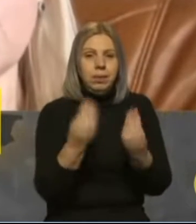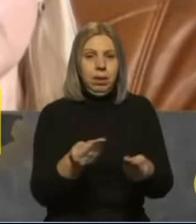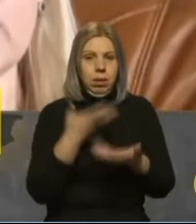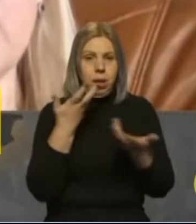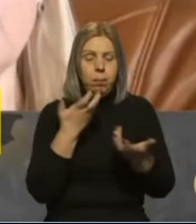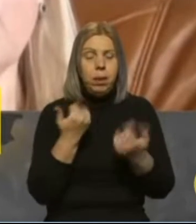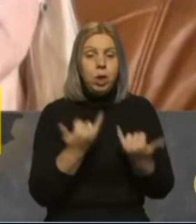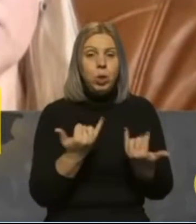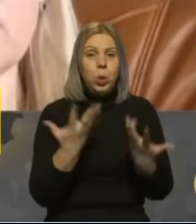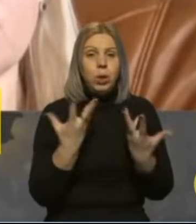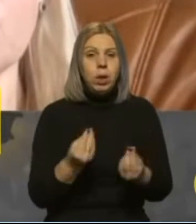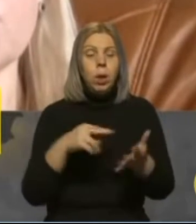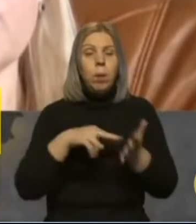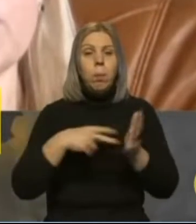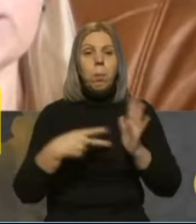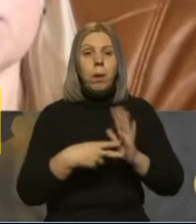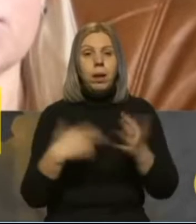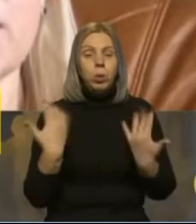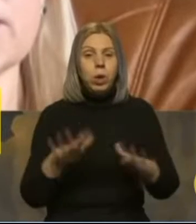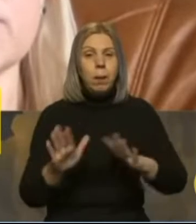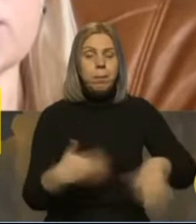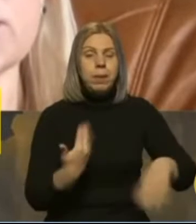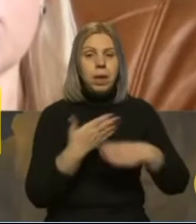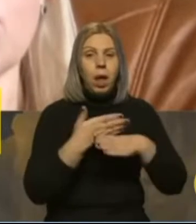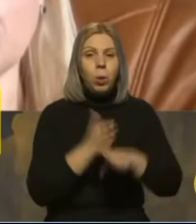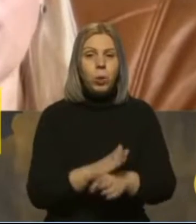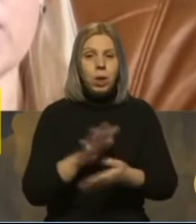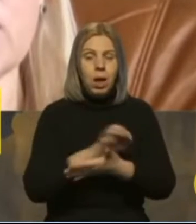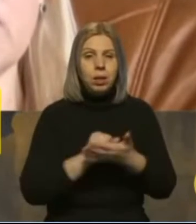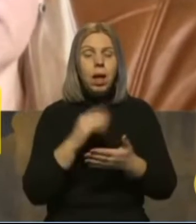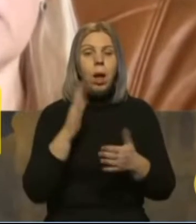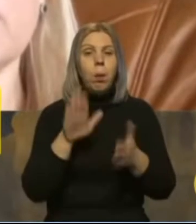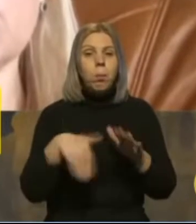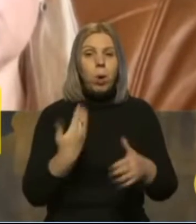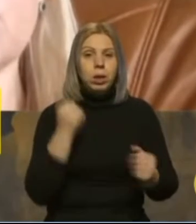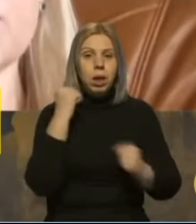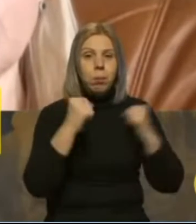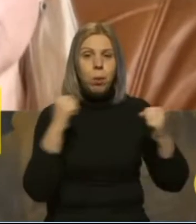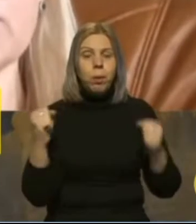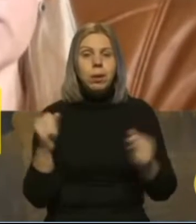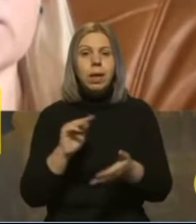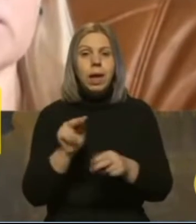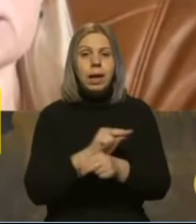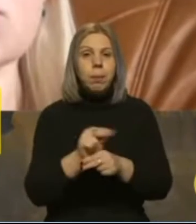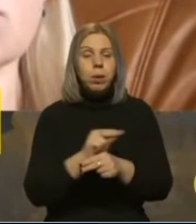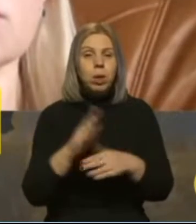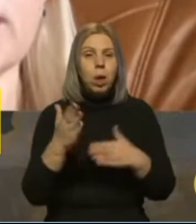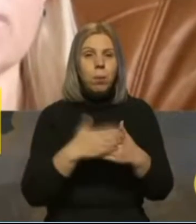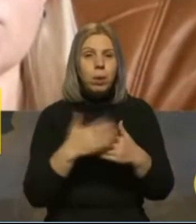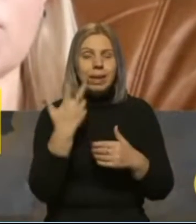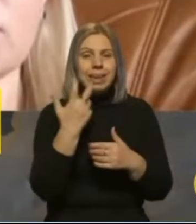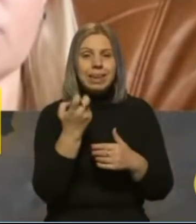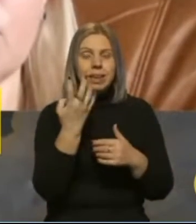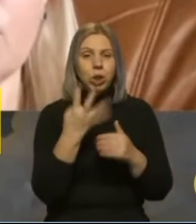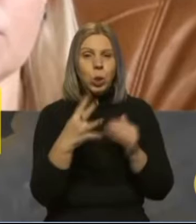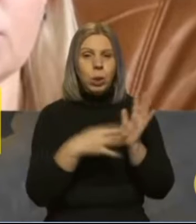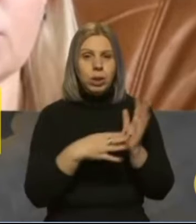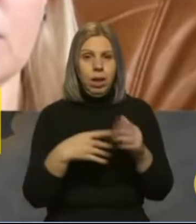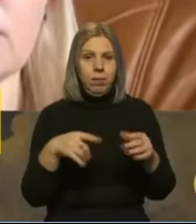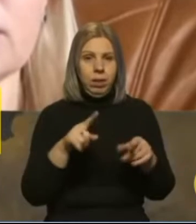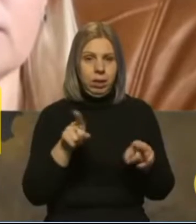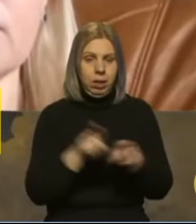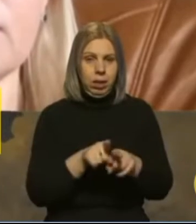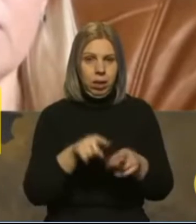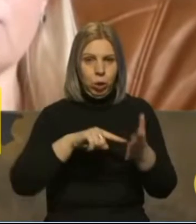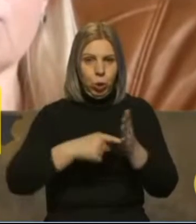На сьогоднішній момент планово, уже після руйнації, після бомбування, ремонтується понад 349 об'єктів такого